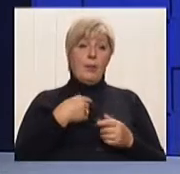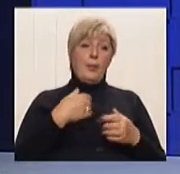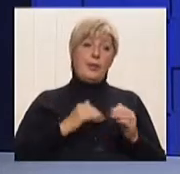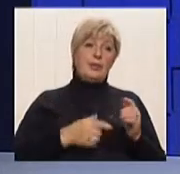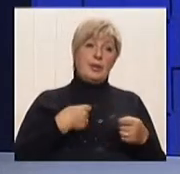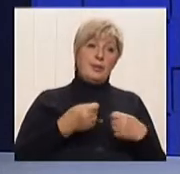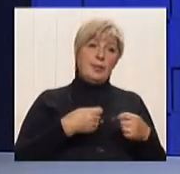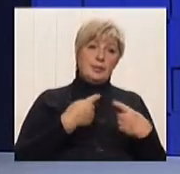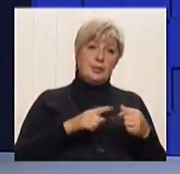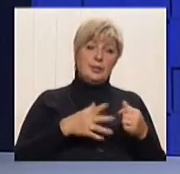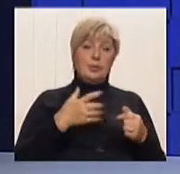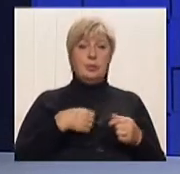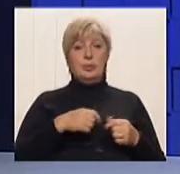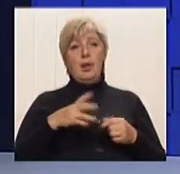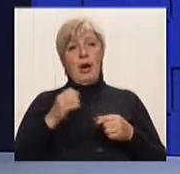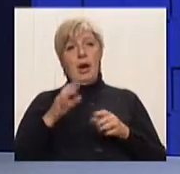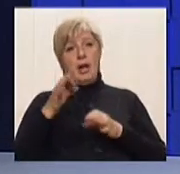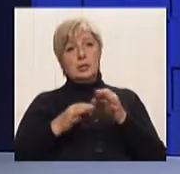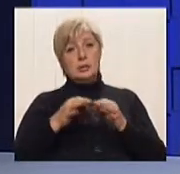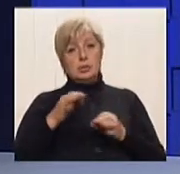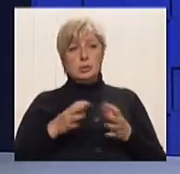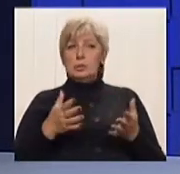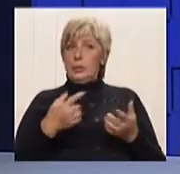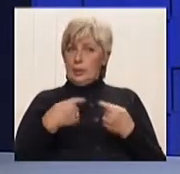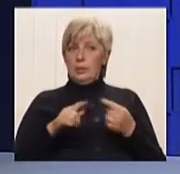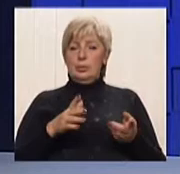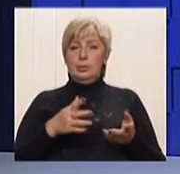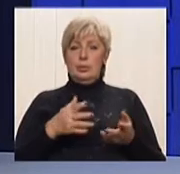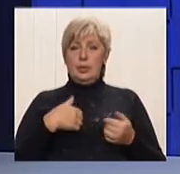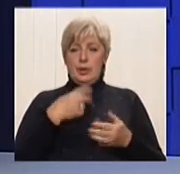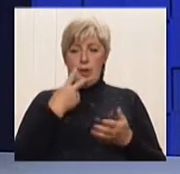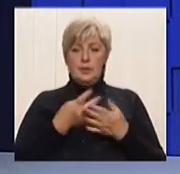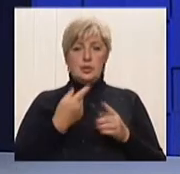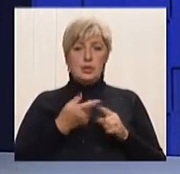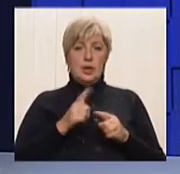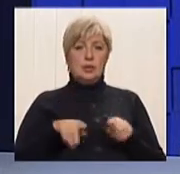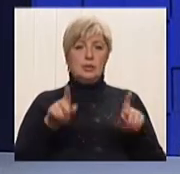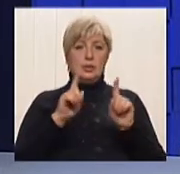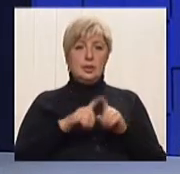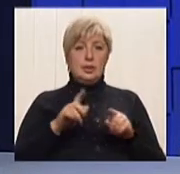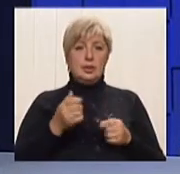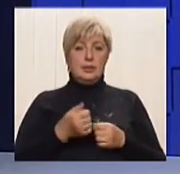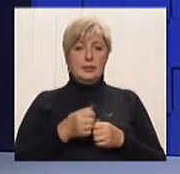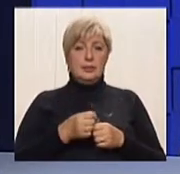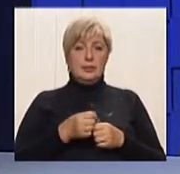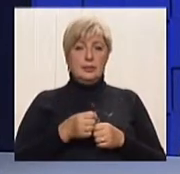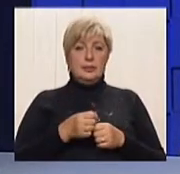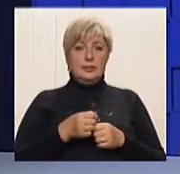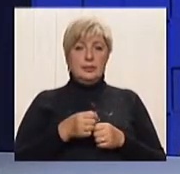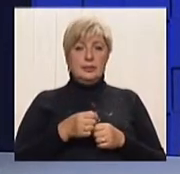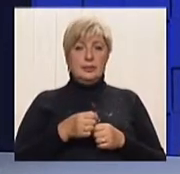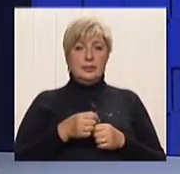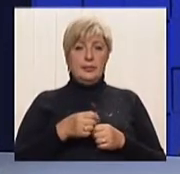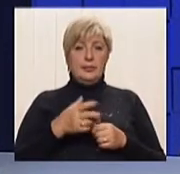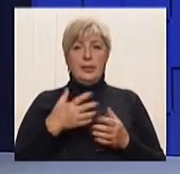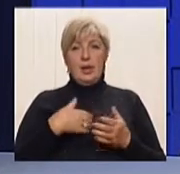-третьому, а суд розсматриває, що я вважаю це так. І причем, в першій інстанції суд говорить по одному, а